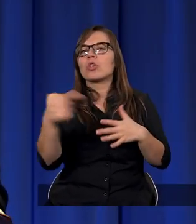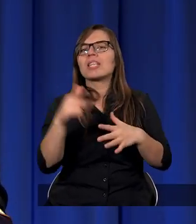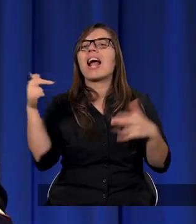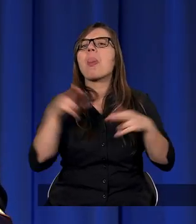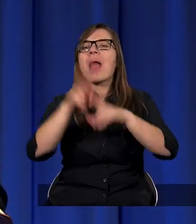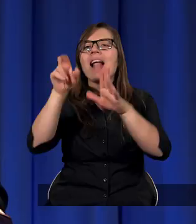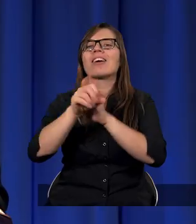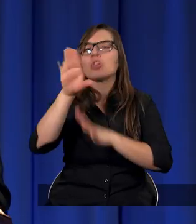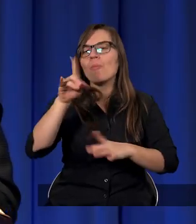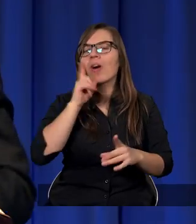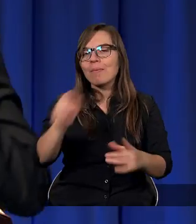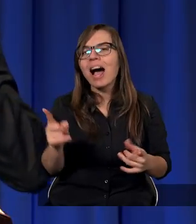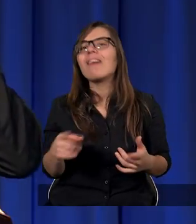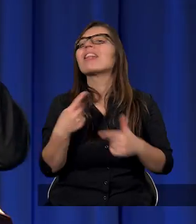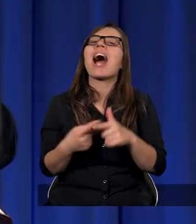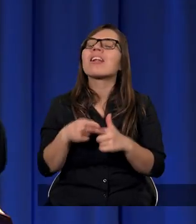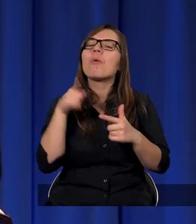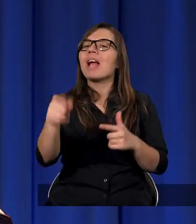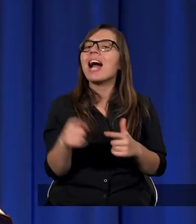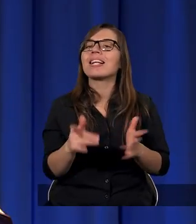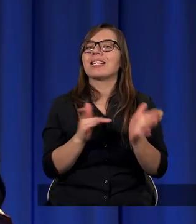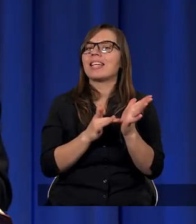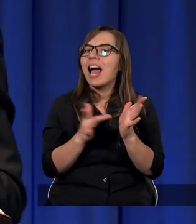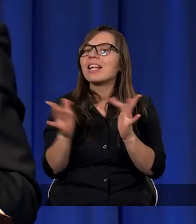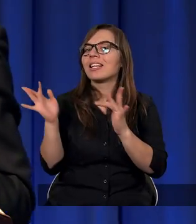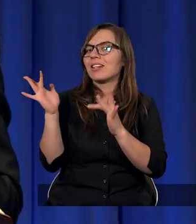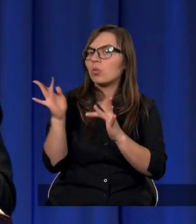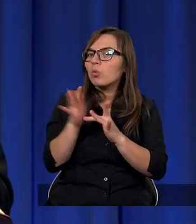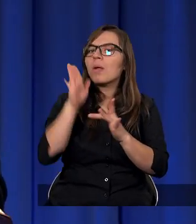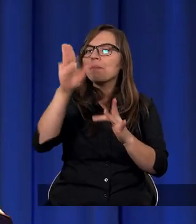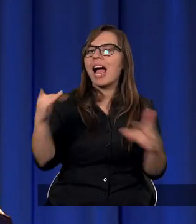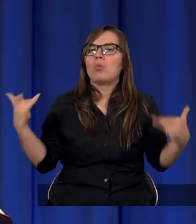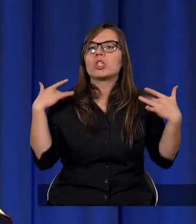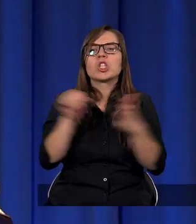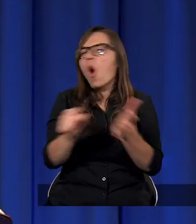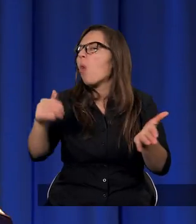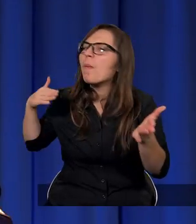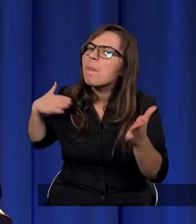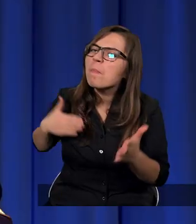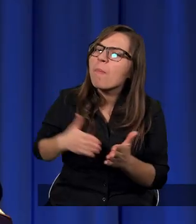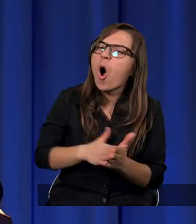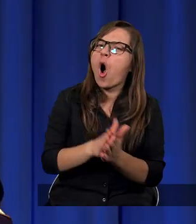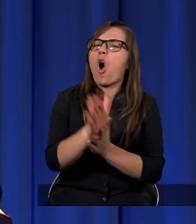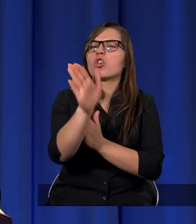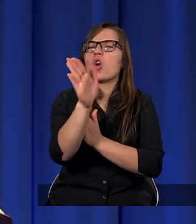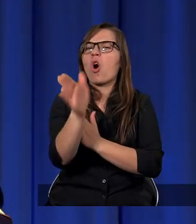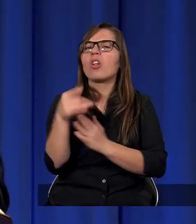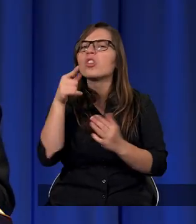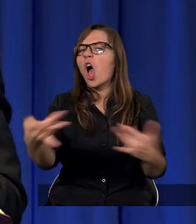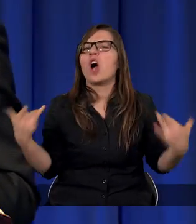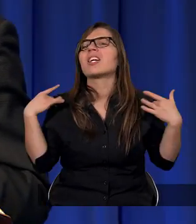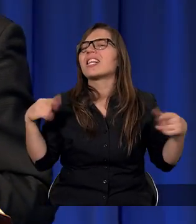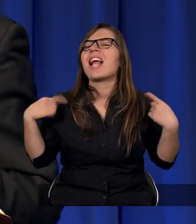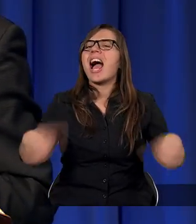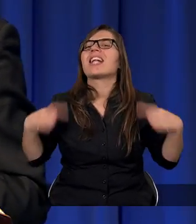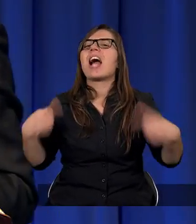prawda? Natomiast, jeżeli Jezus miał w sobie życie od początku, jeżeli to życie nie